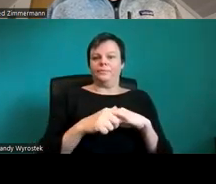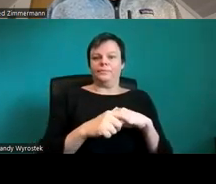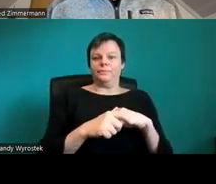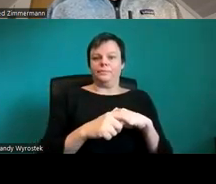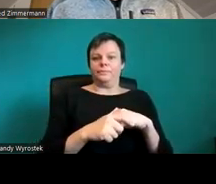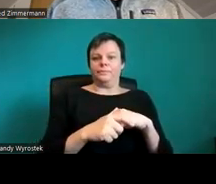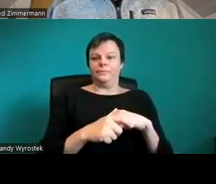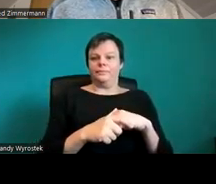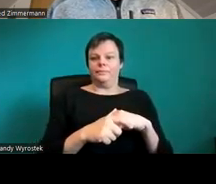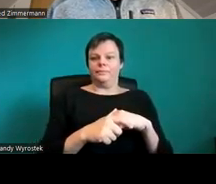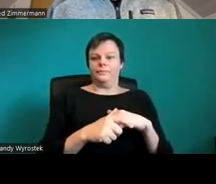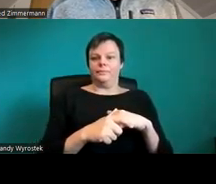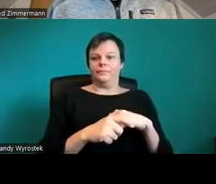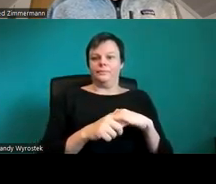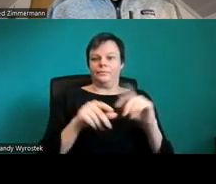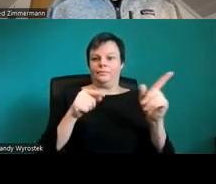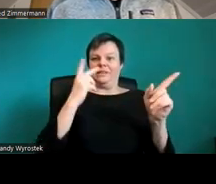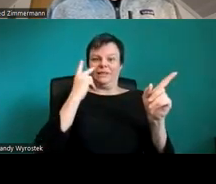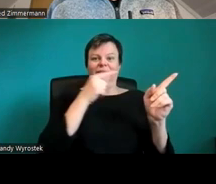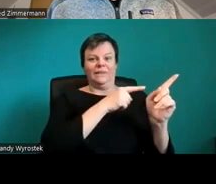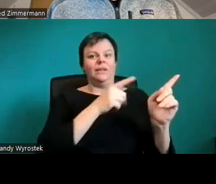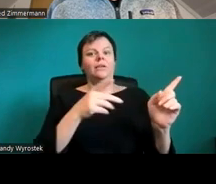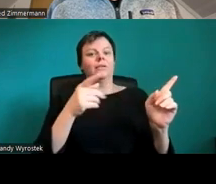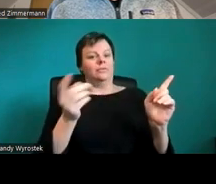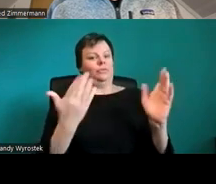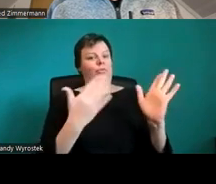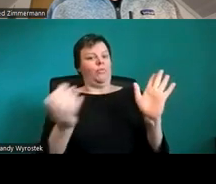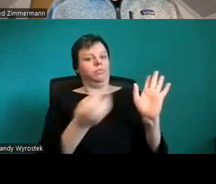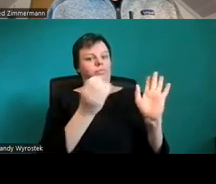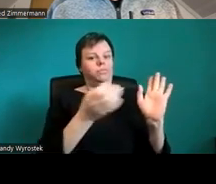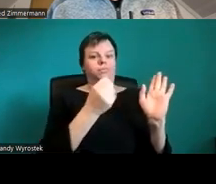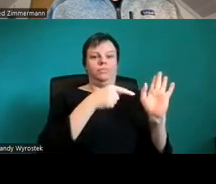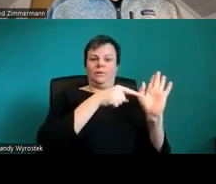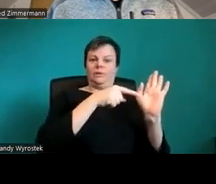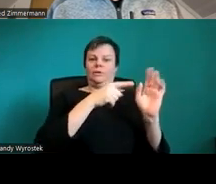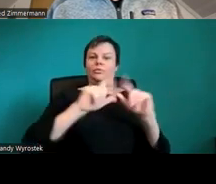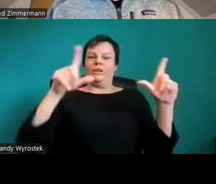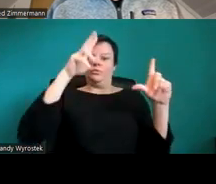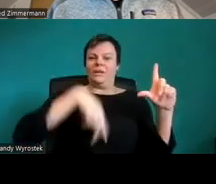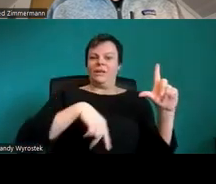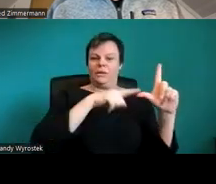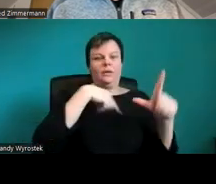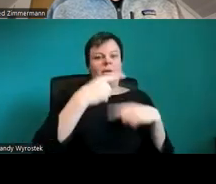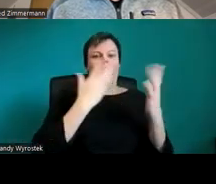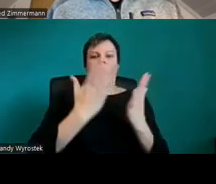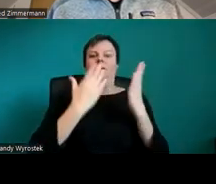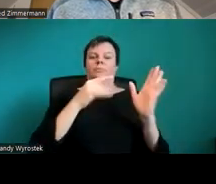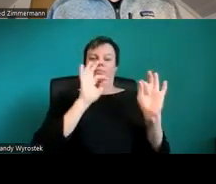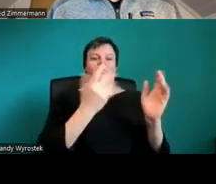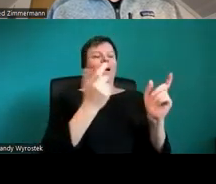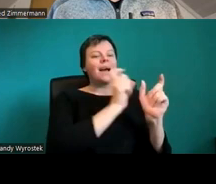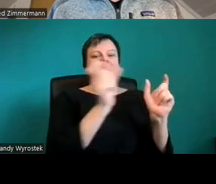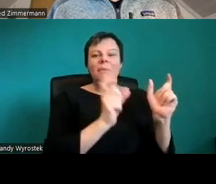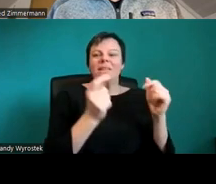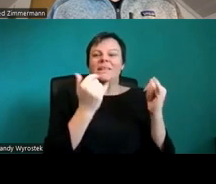4 und dann wird auch der Text dazu vorgelesen. Und wenn ich jetzt weiter rückwärts gehe, dann komme ich bis rauf zum Titelfolge. Titel, Textfeld, Textfeld,